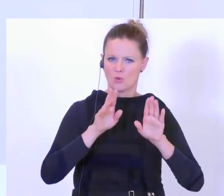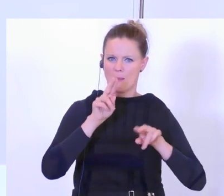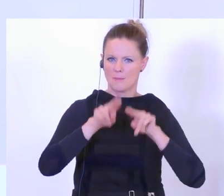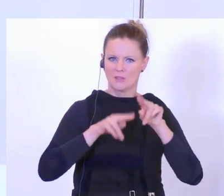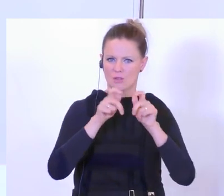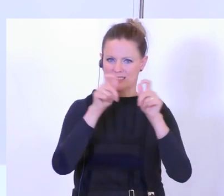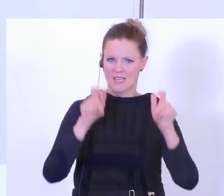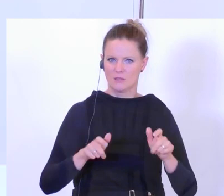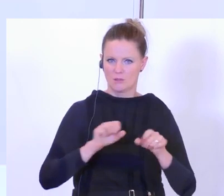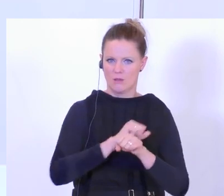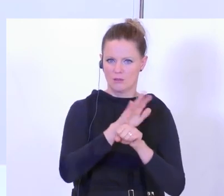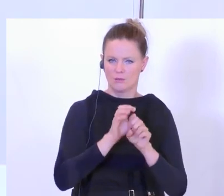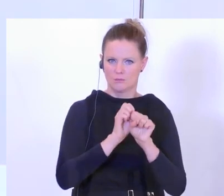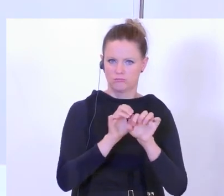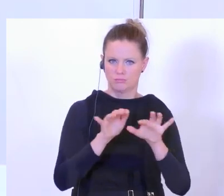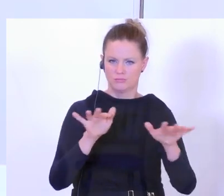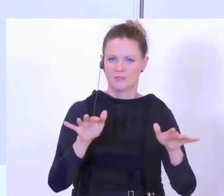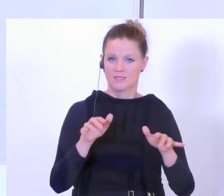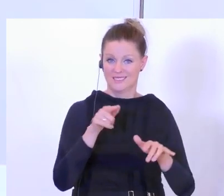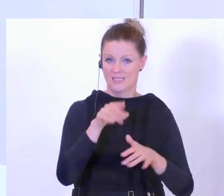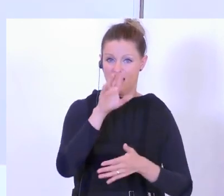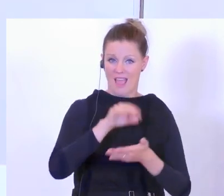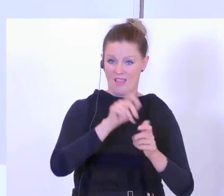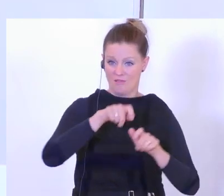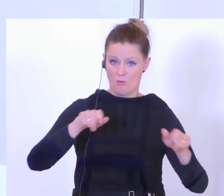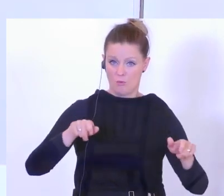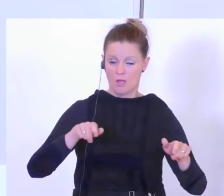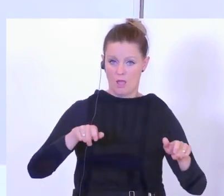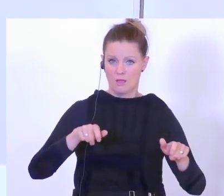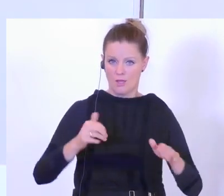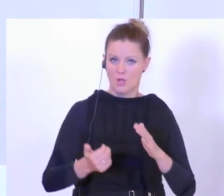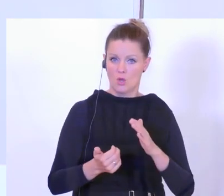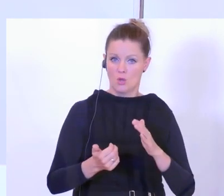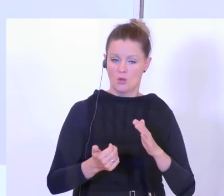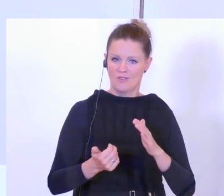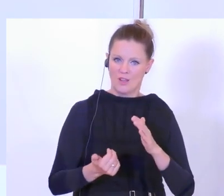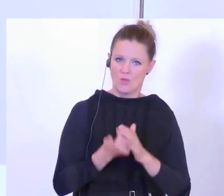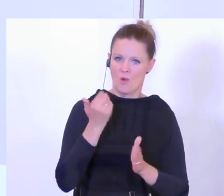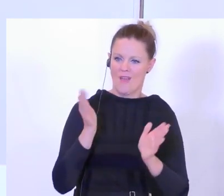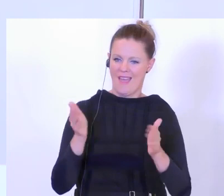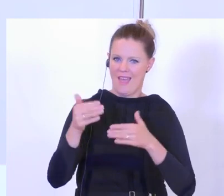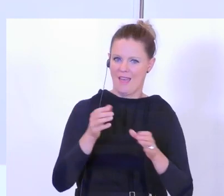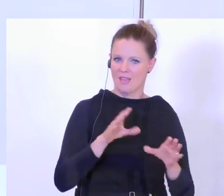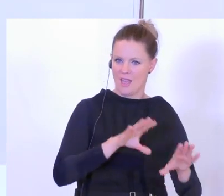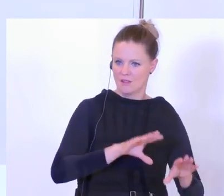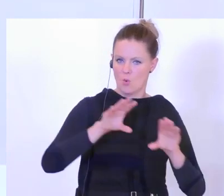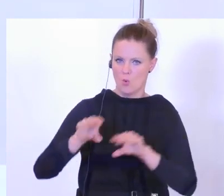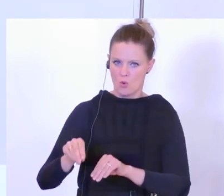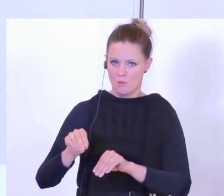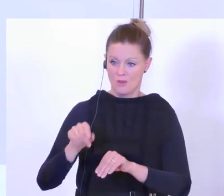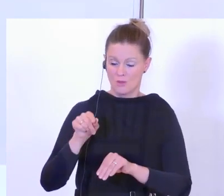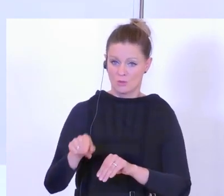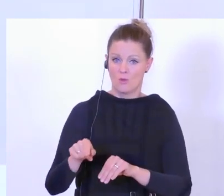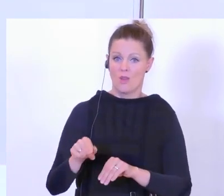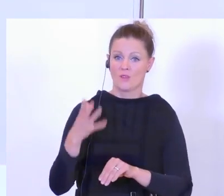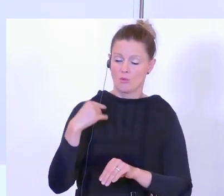Landesasylbetreuungseinrichtung das Coronavirus ausgebrochen ist, die Einwohner in eine neue Einheit sozusagen verbracht worden sind, dann gab es